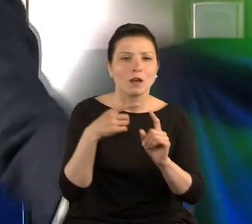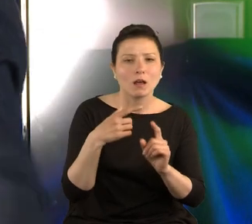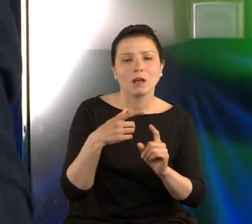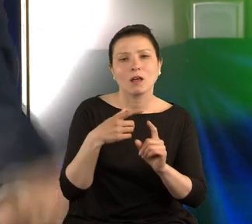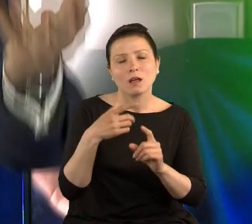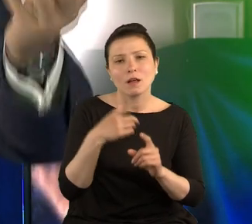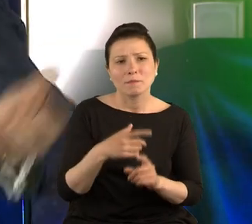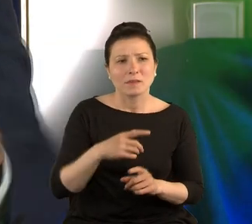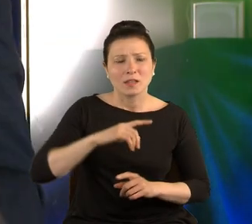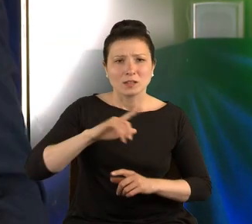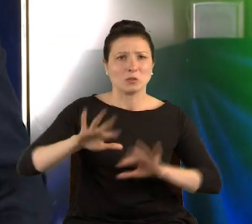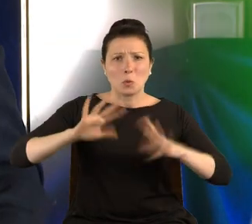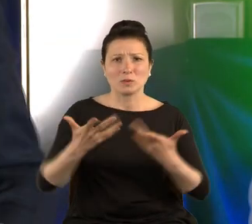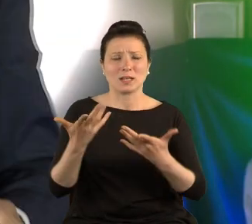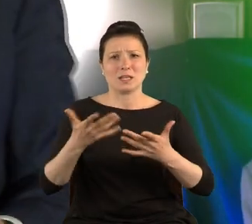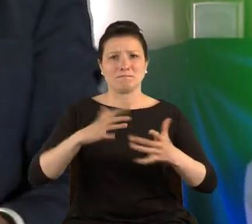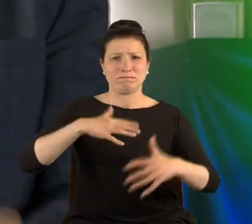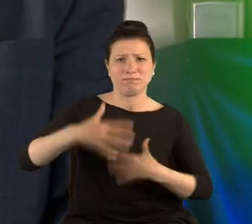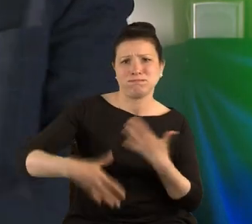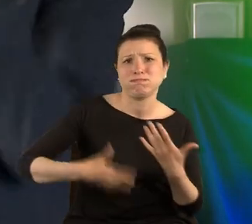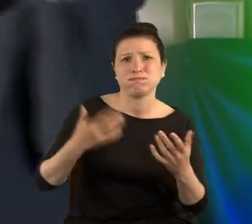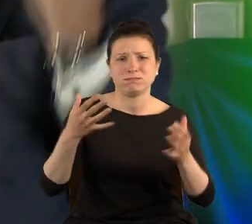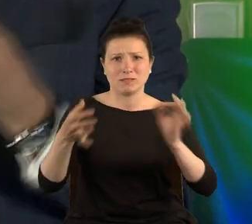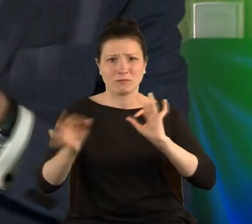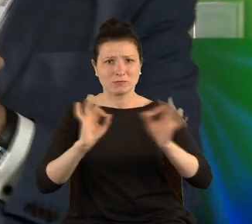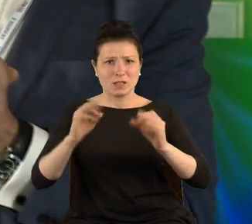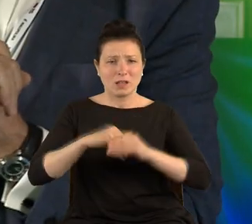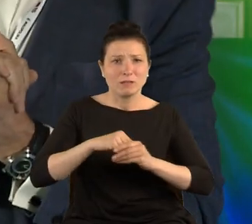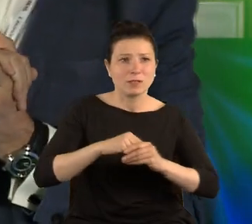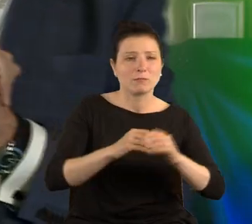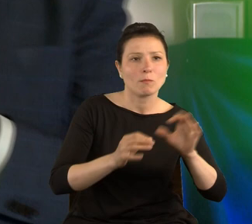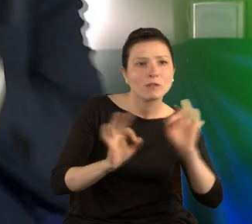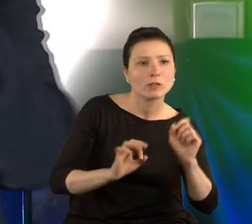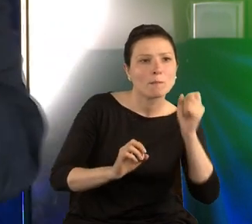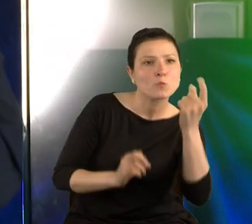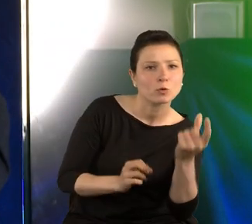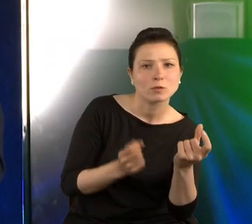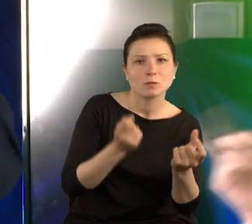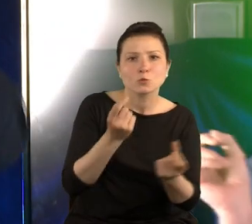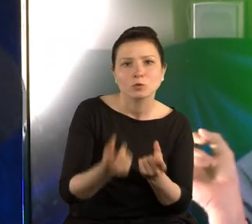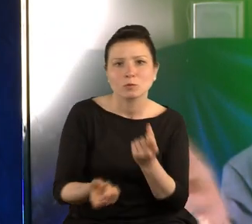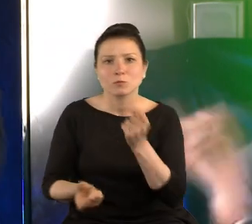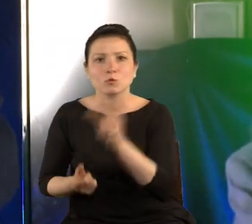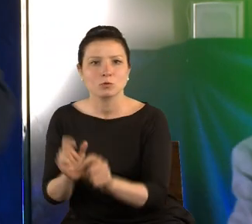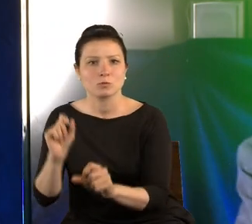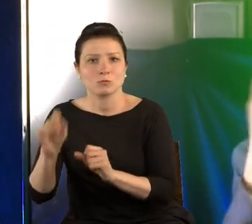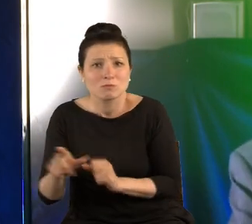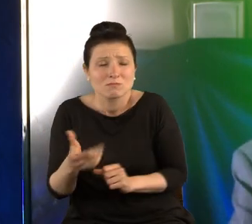żyjemy w takiej zupie informacyjnej, z której wyskakują bąble informacyjne. Oczywiście sztuka